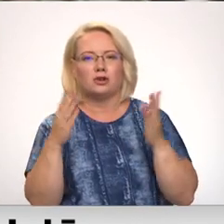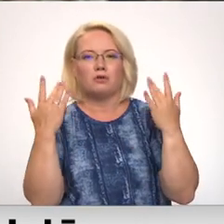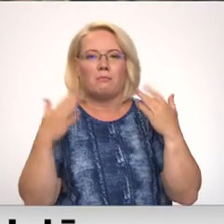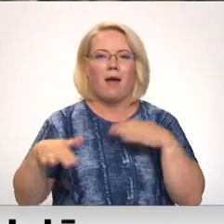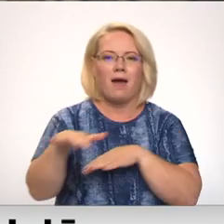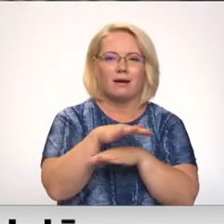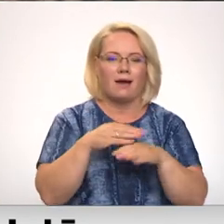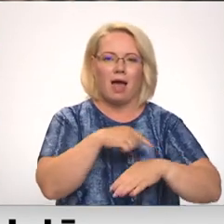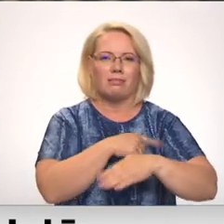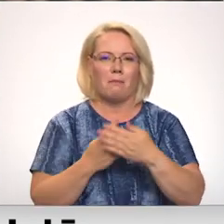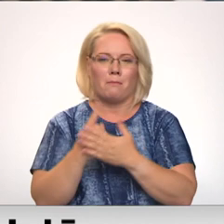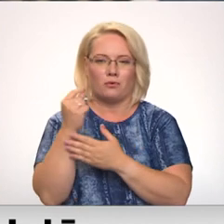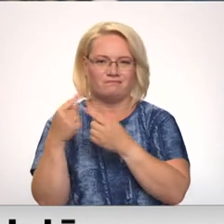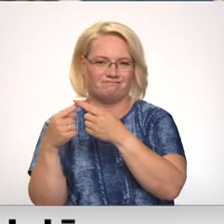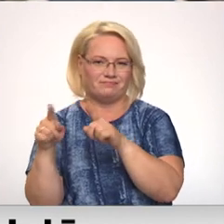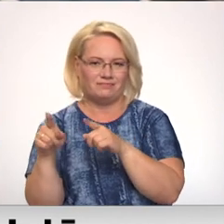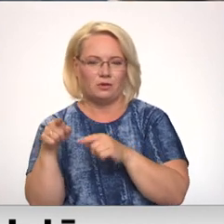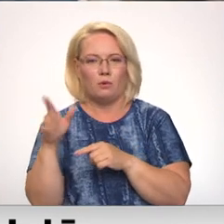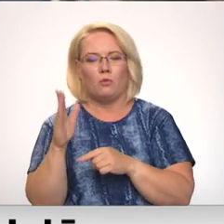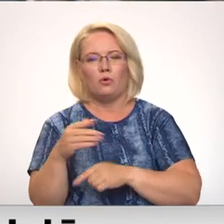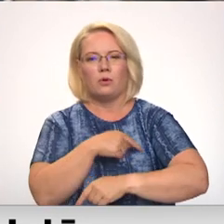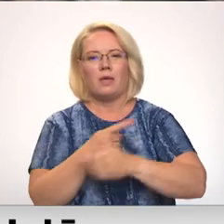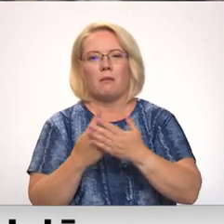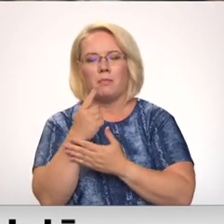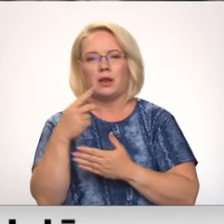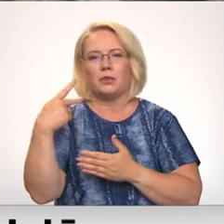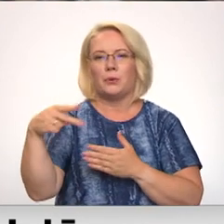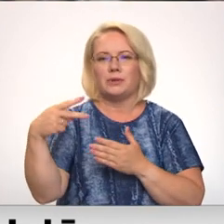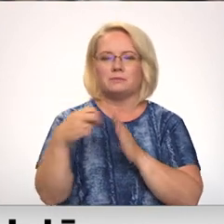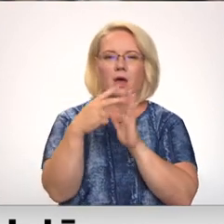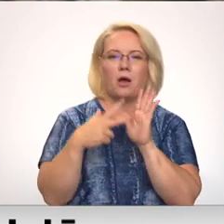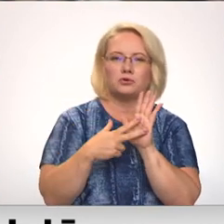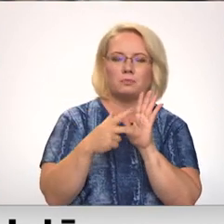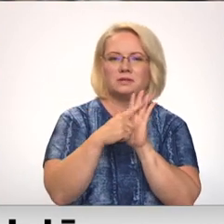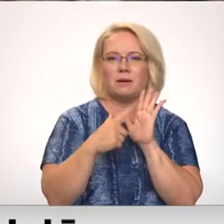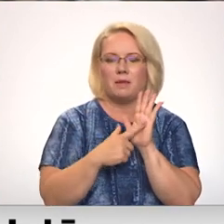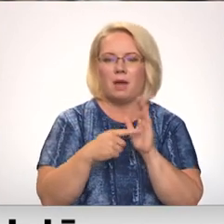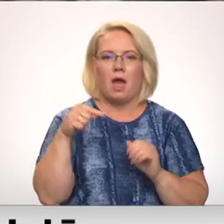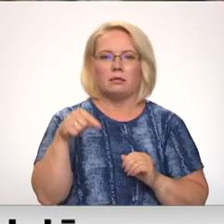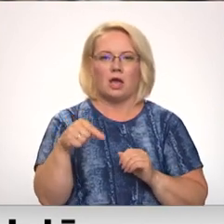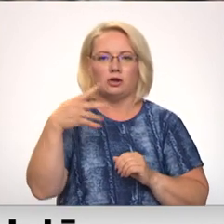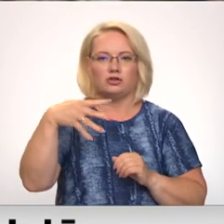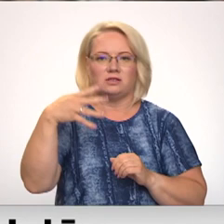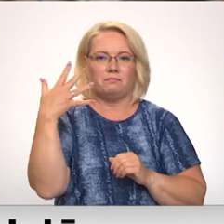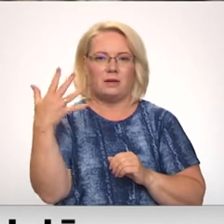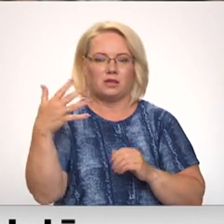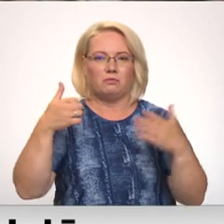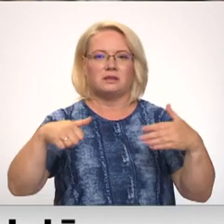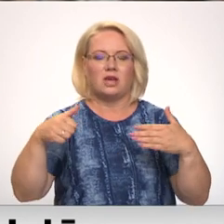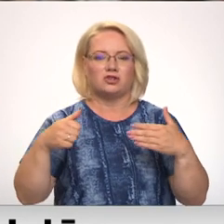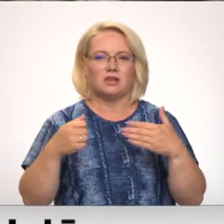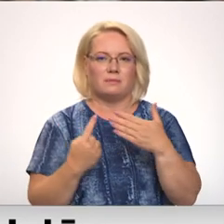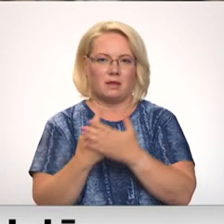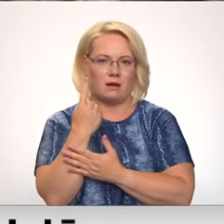Ja tur pamērīt temperatūru, tad tur būtu 20, 17, 18 grādiem. Šeit var sasniegt 40, 50, 60 grādus